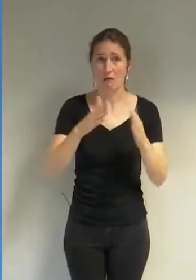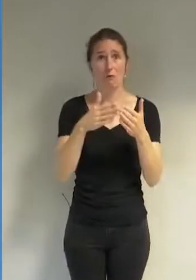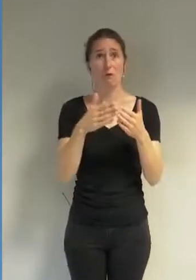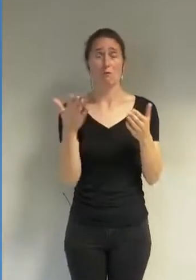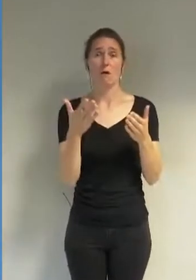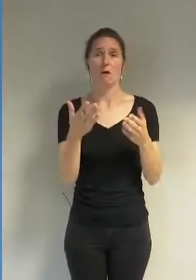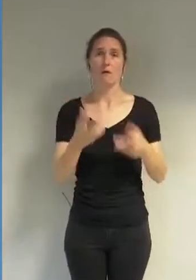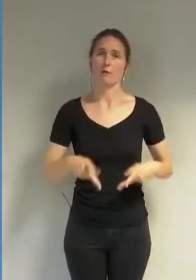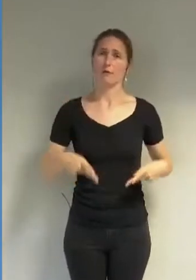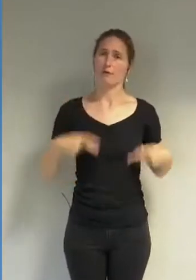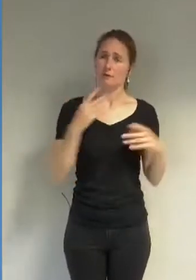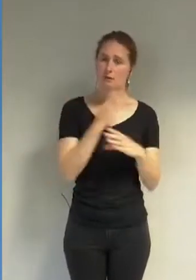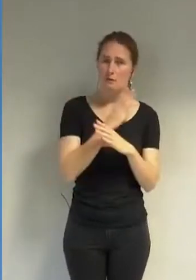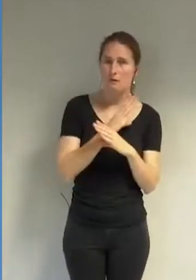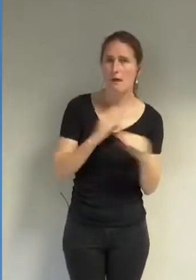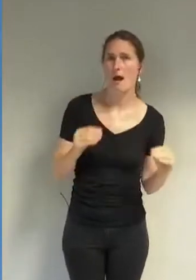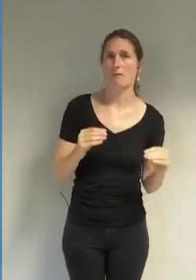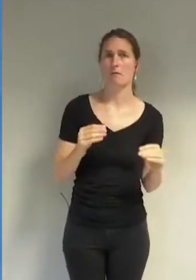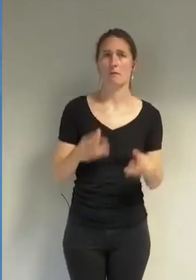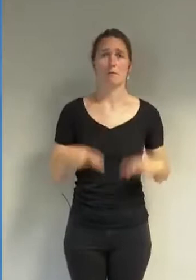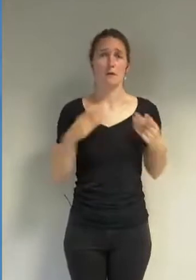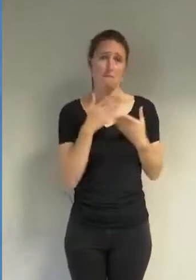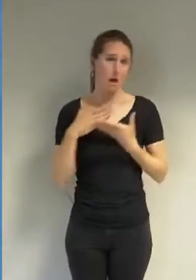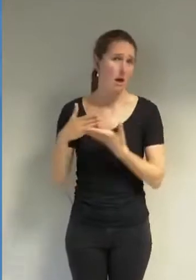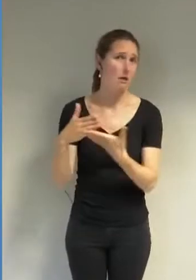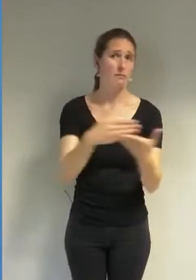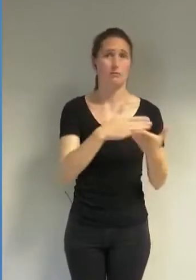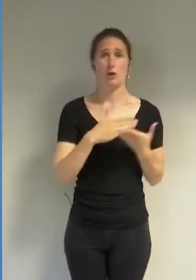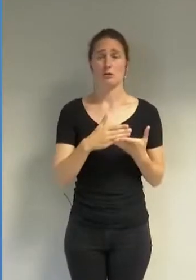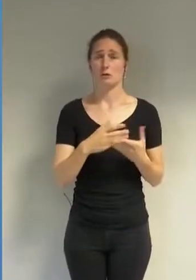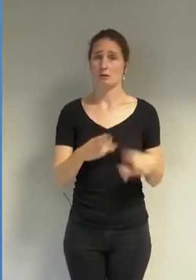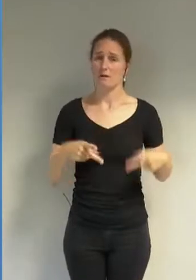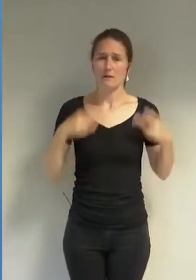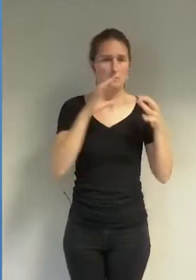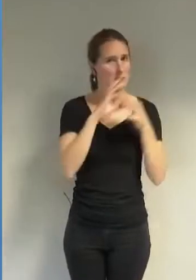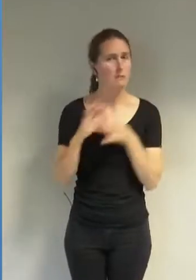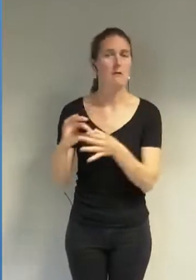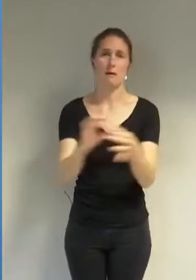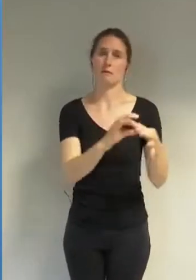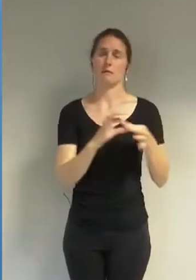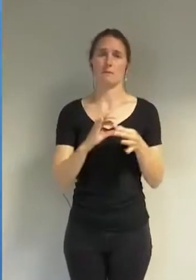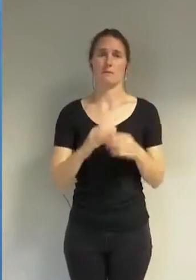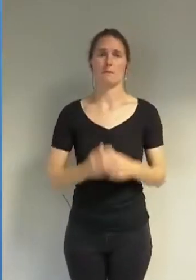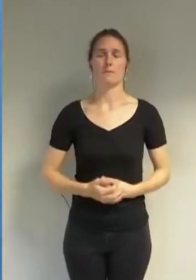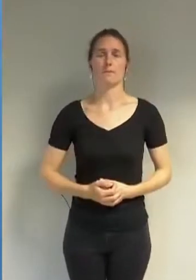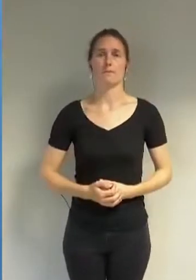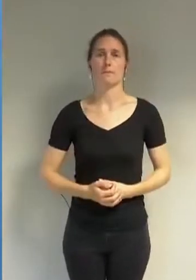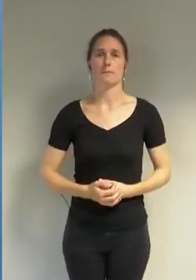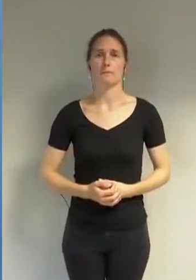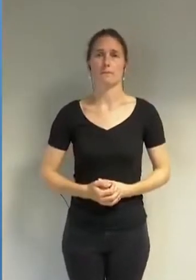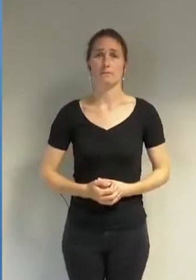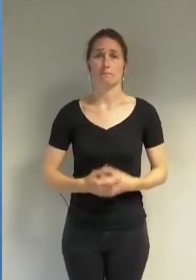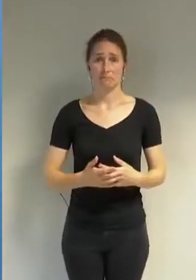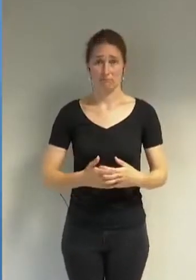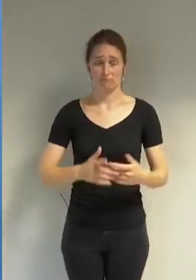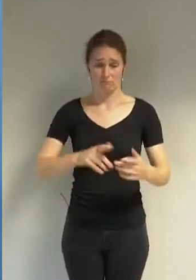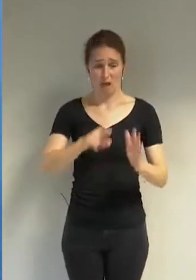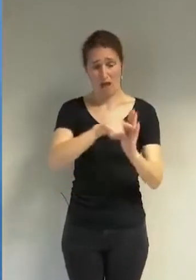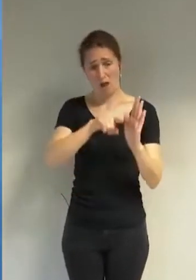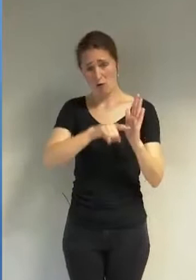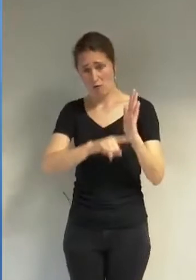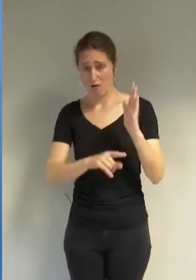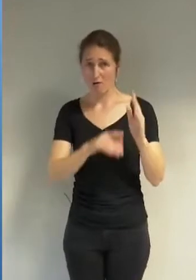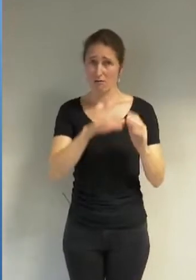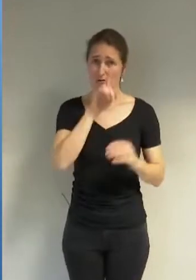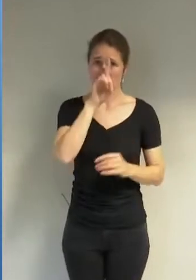la sérénité, dans le partage et dans la solidarité. Le changement du règlement des